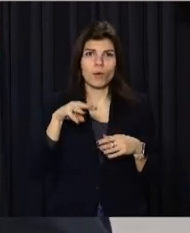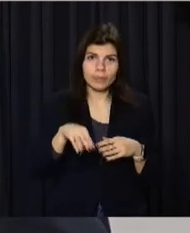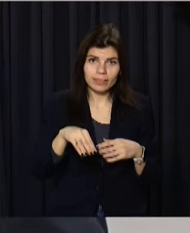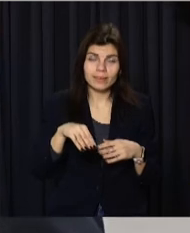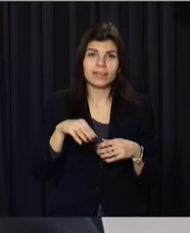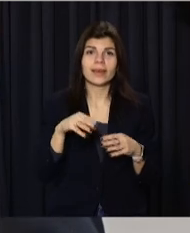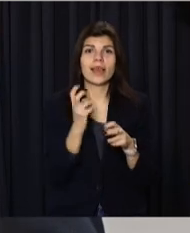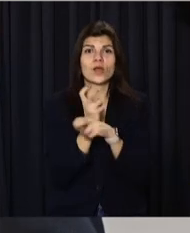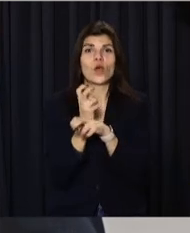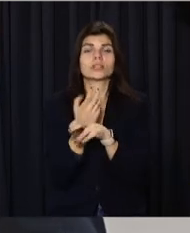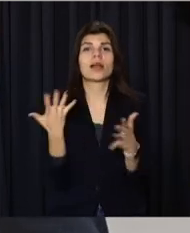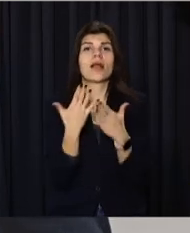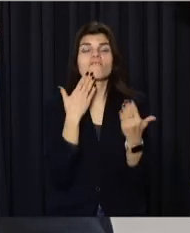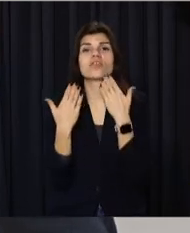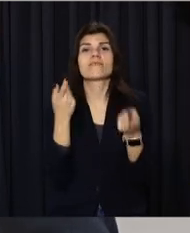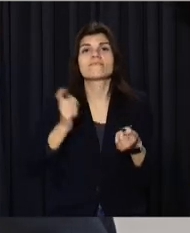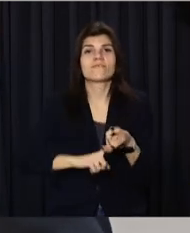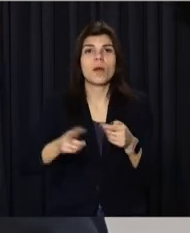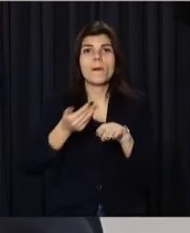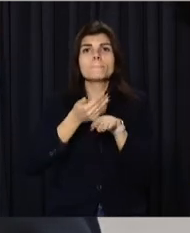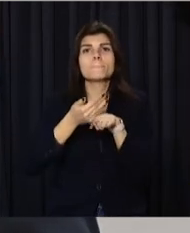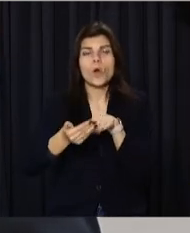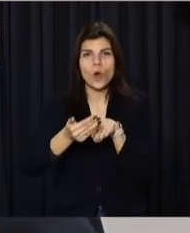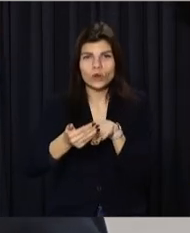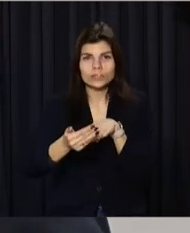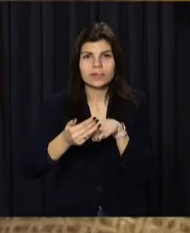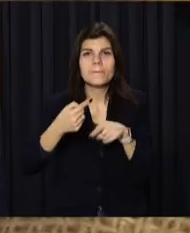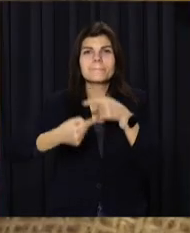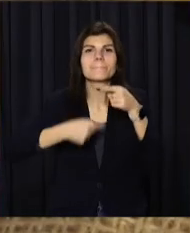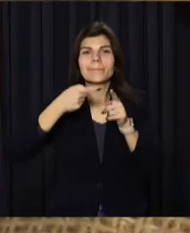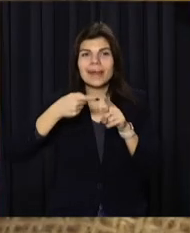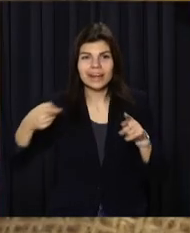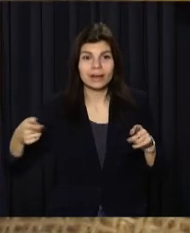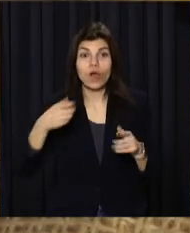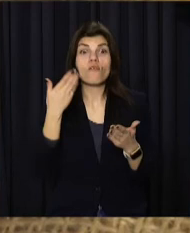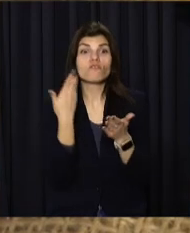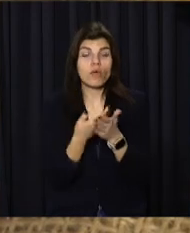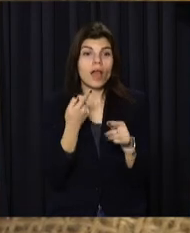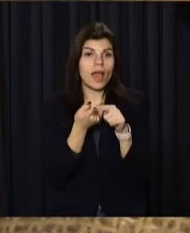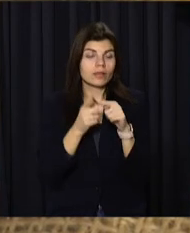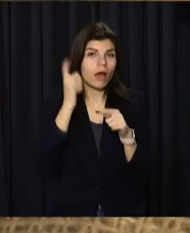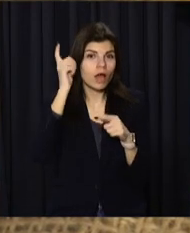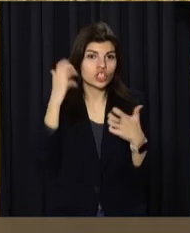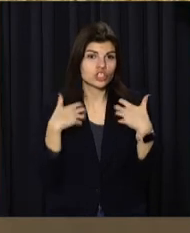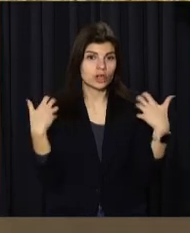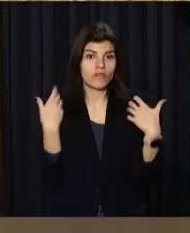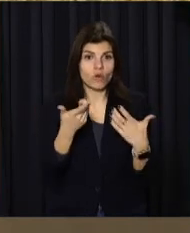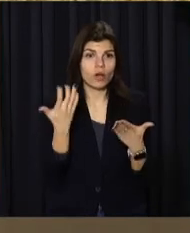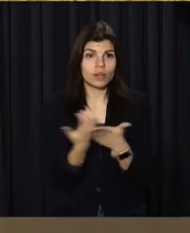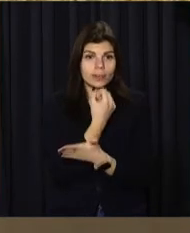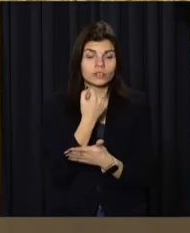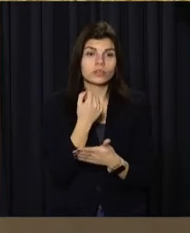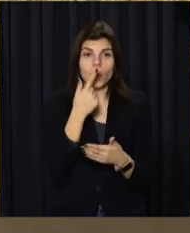мамонта, які відносяться до пізньоплейстоценового періоду. А ось і рештки давніх тварин. Їх знайшли